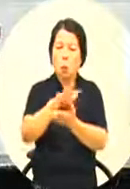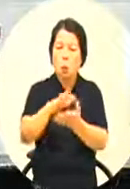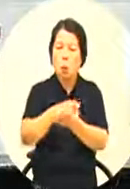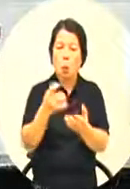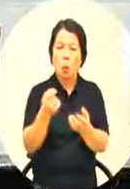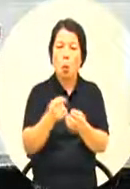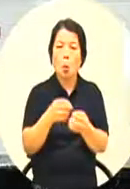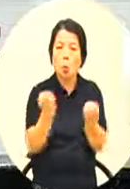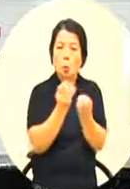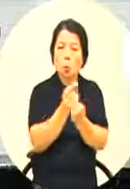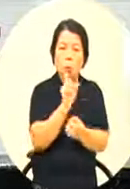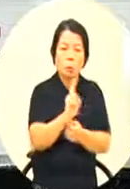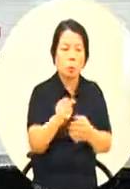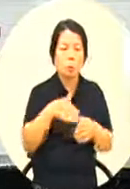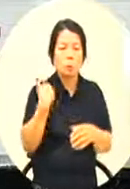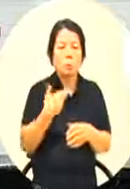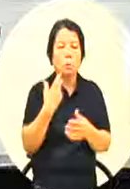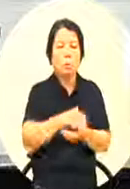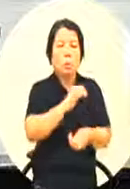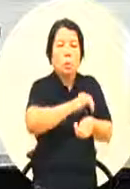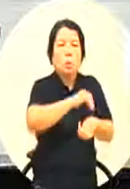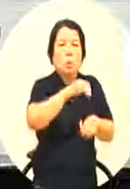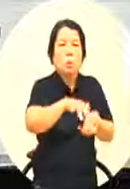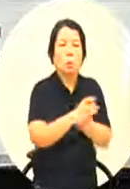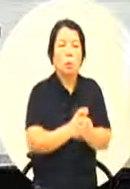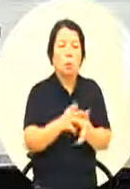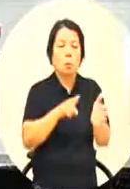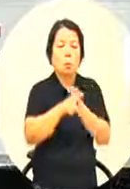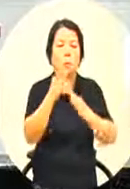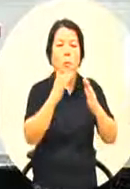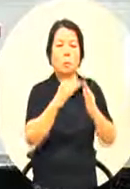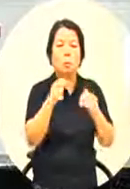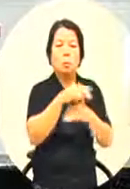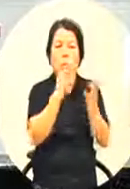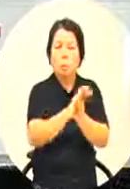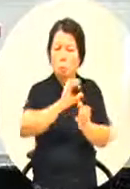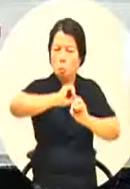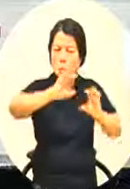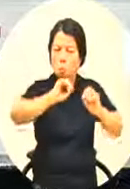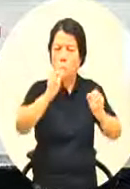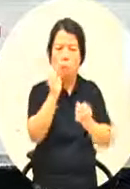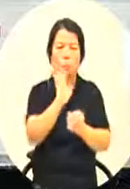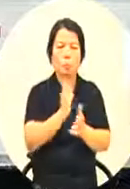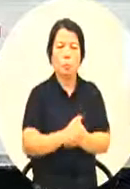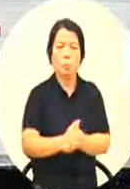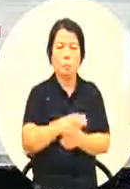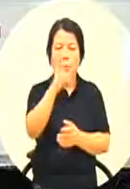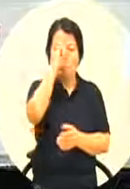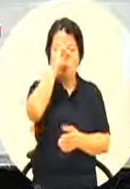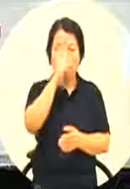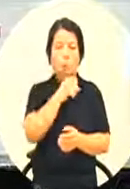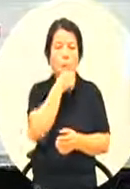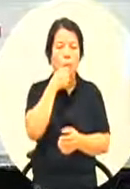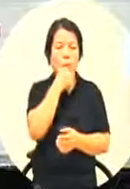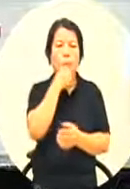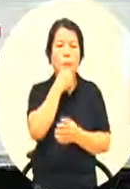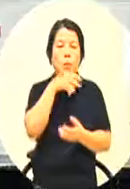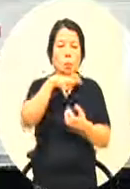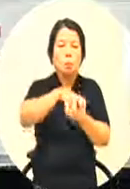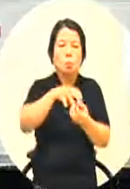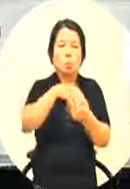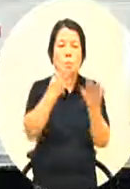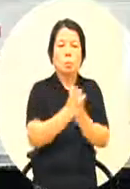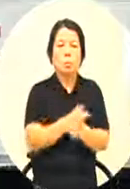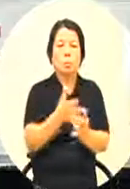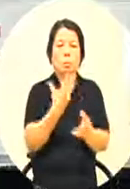那个也是学者跟医界一直在呼吁的所以如果可以让我们的营养午餐朝零添加物的方